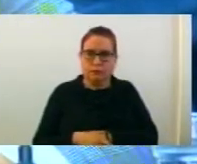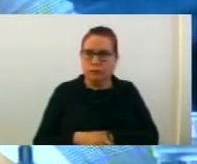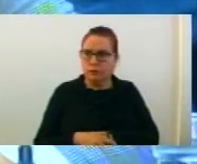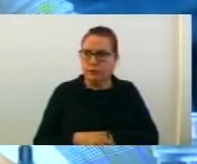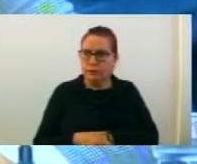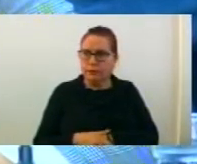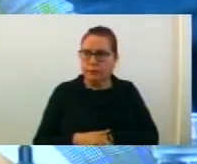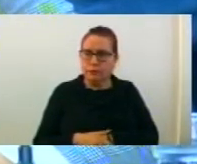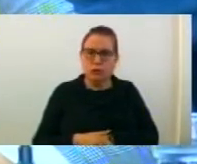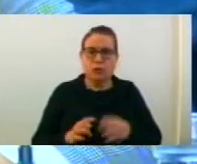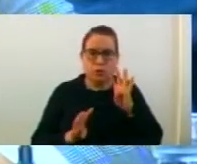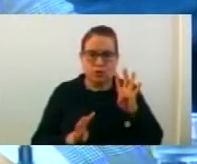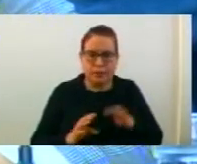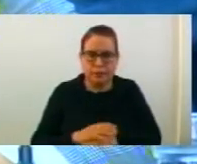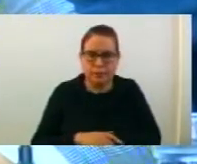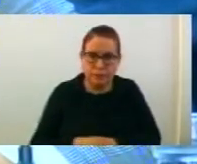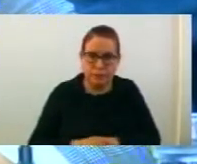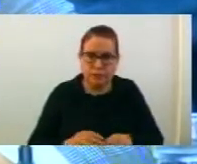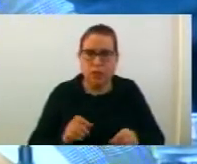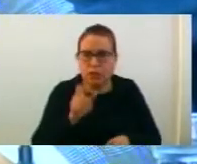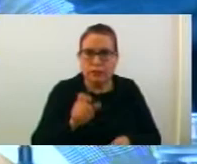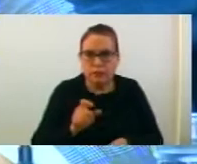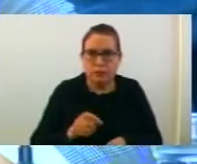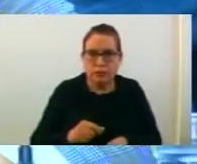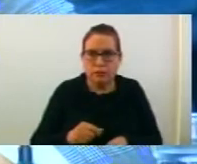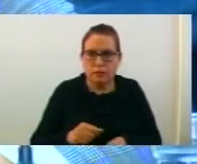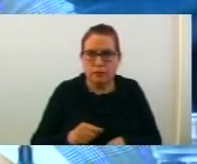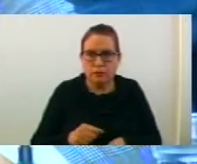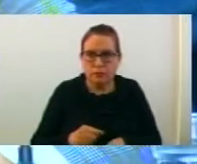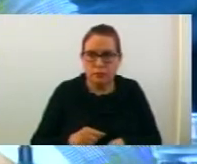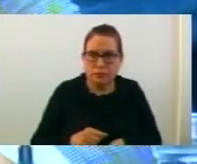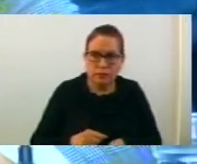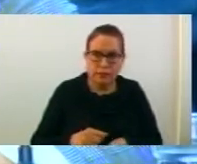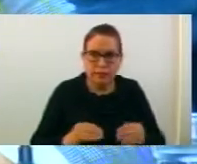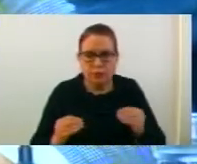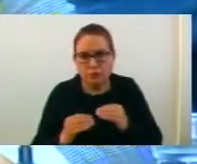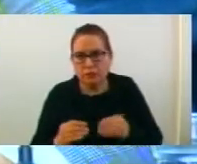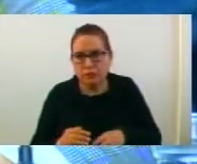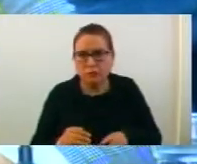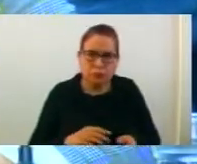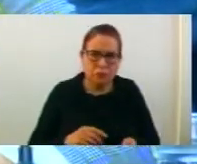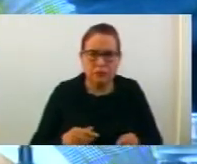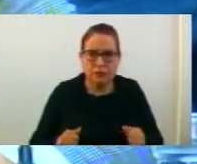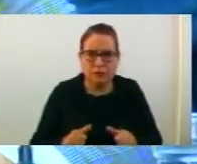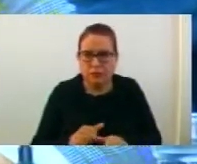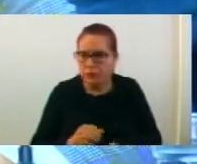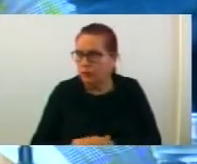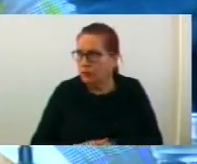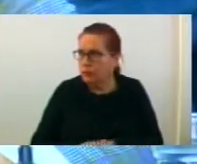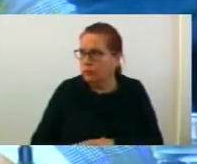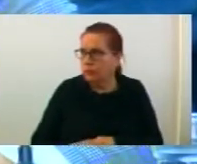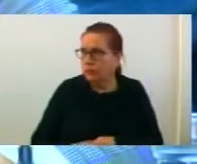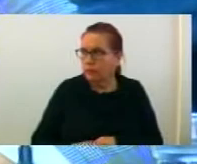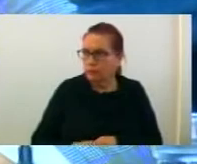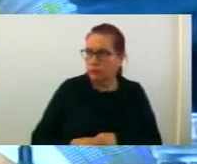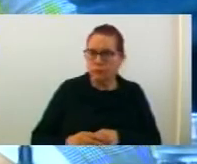членот 4 има ист назив со предходниот член 3. Ги молам администрацијата да